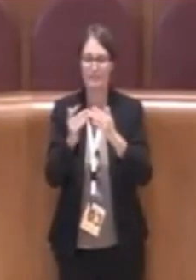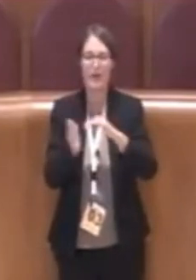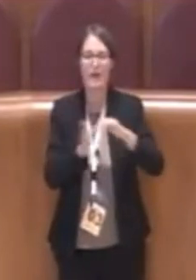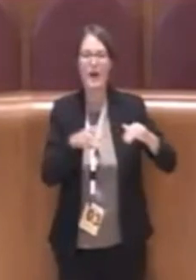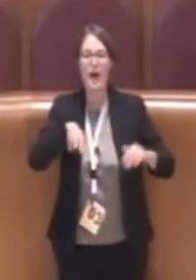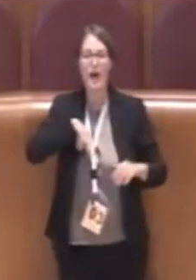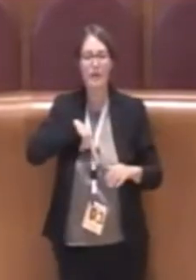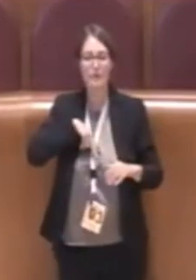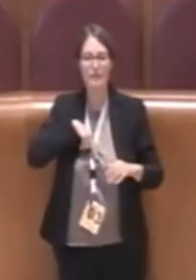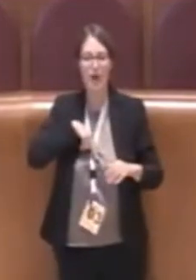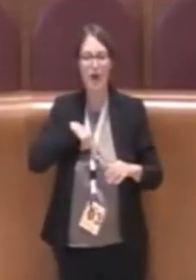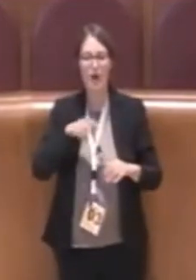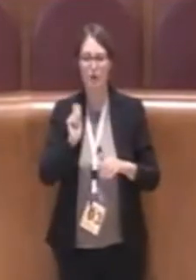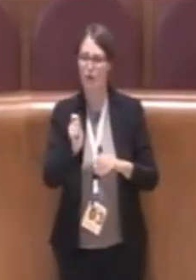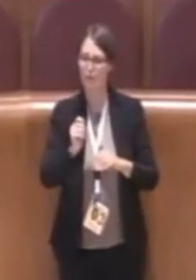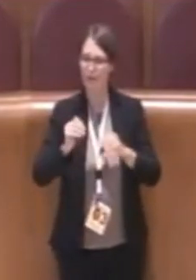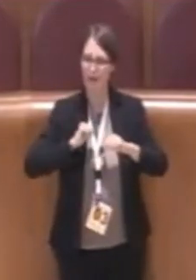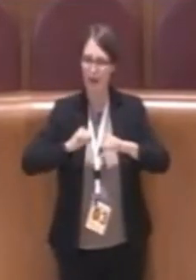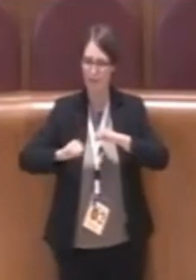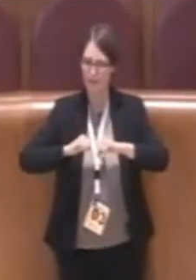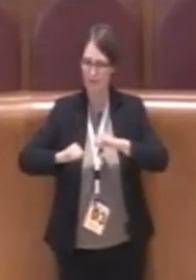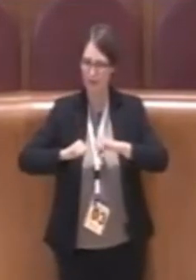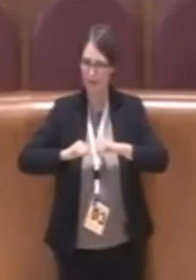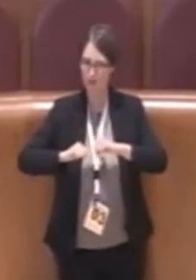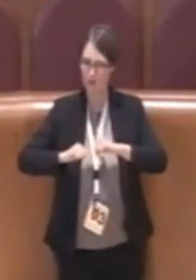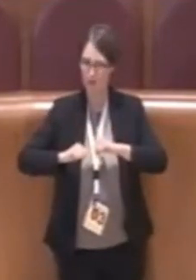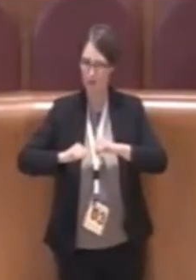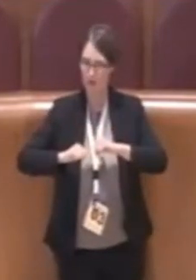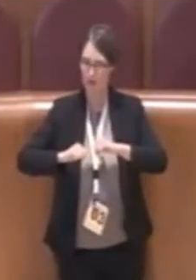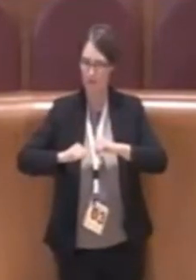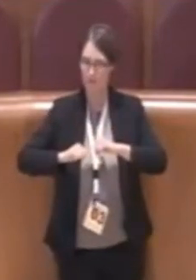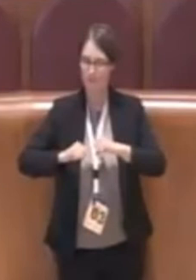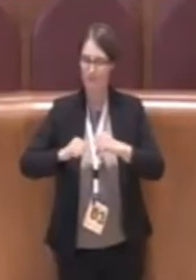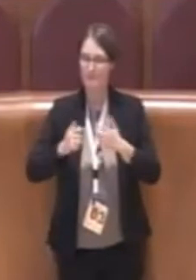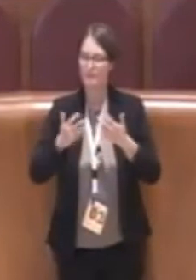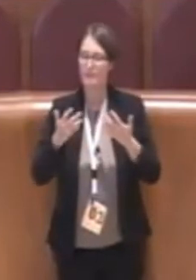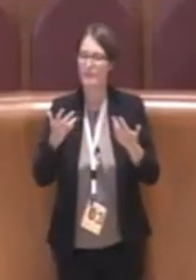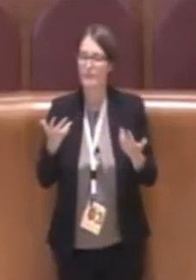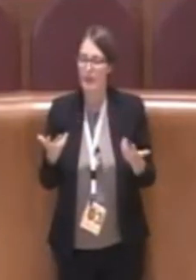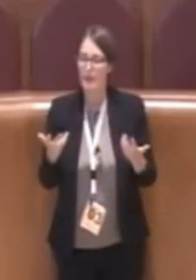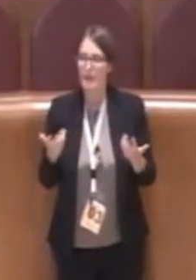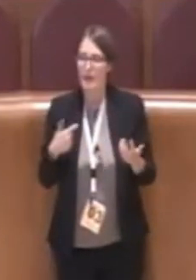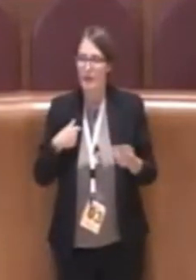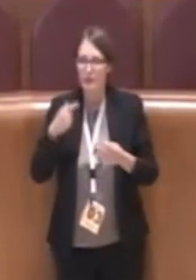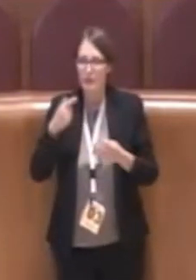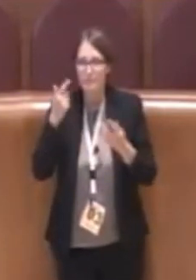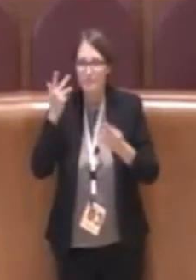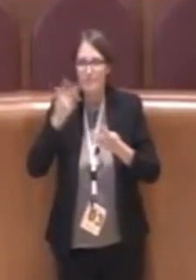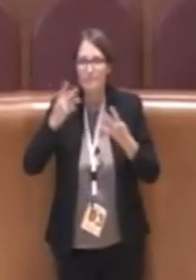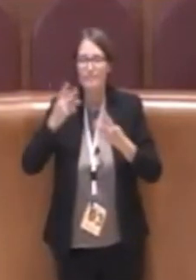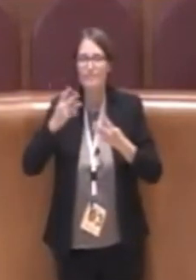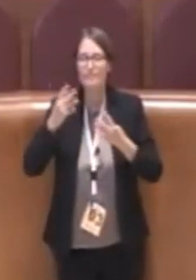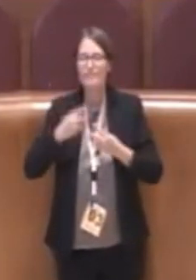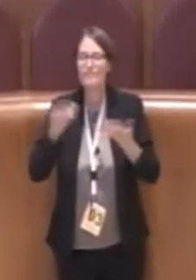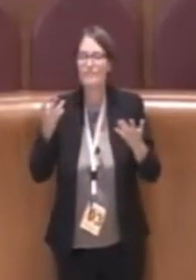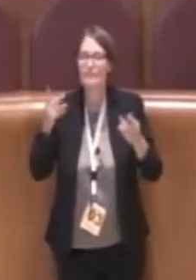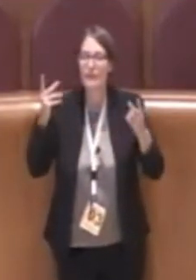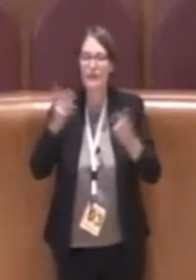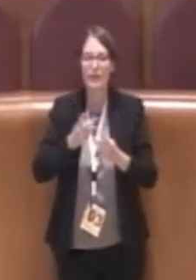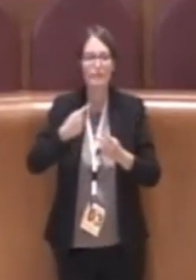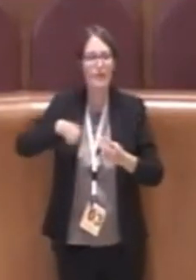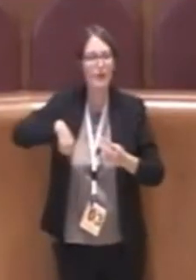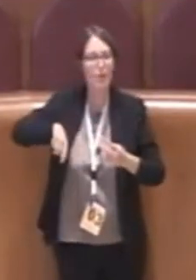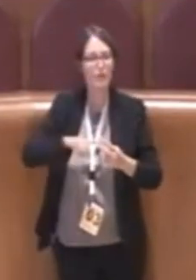paghi l'amministrazione. Ma diciamo noi abbiamo riflettuto sul fatto che per noi sono più importanti